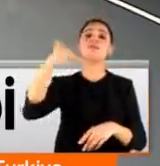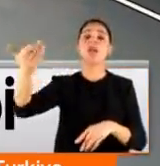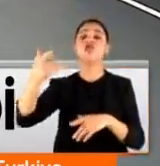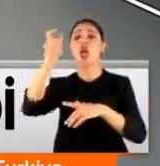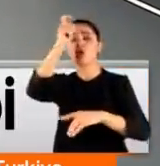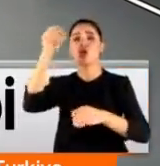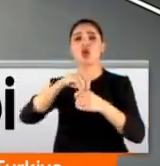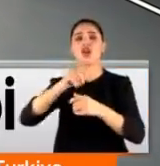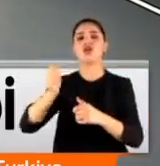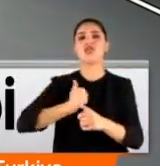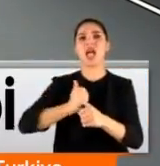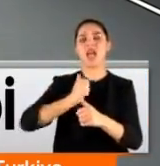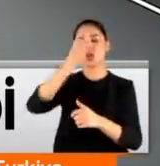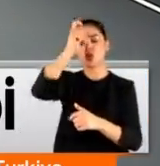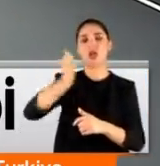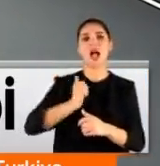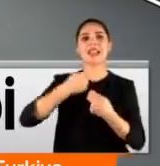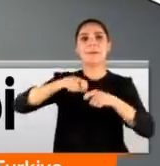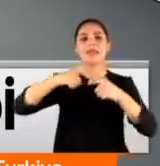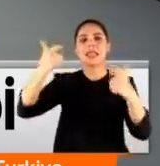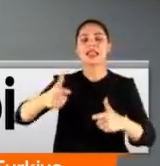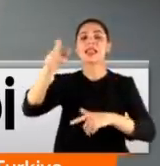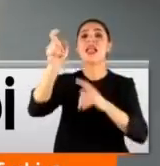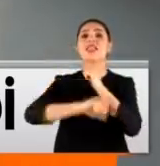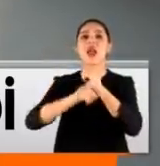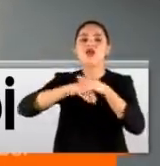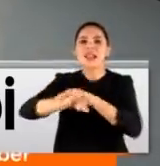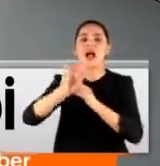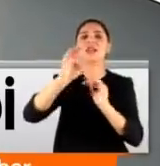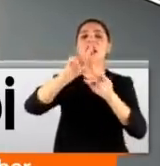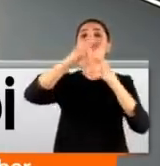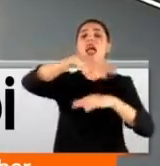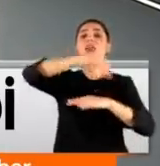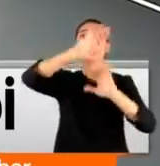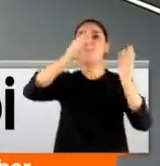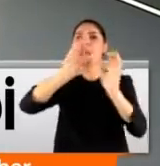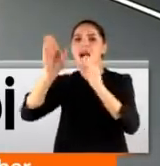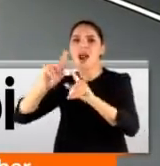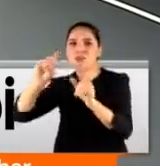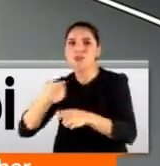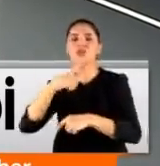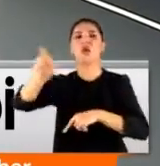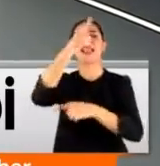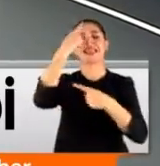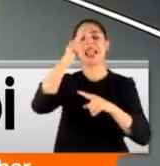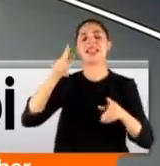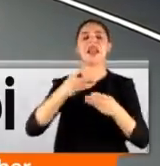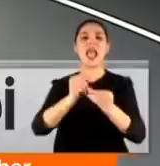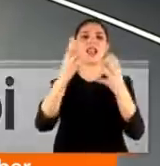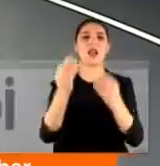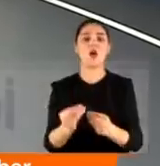içinden Mehmetçik Bitlis'te teröristlerin sığınak olarak kullandığı 3 mağara buldu. Onları da tek tek imha etti.